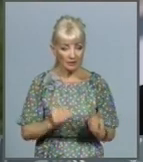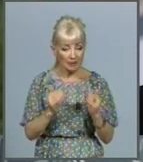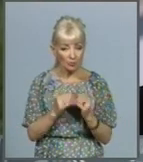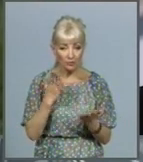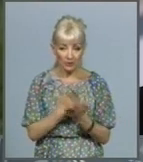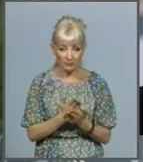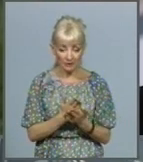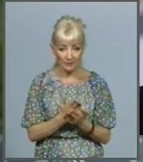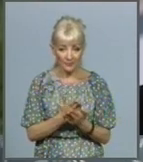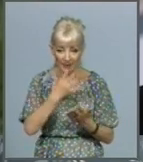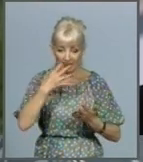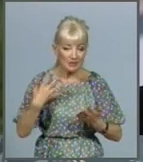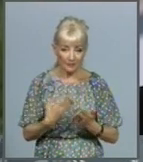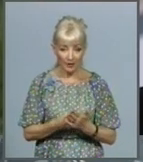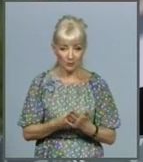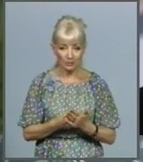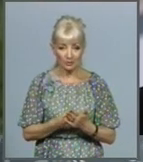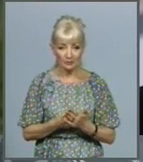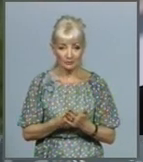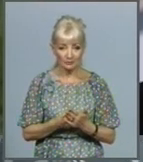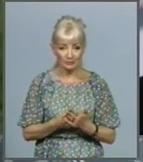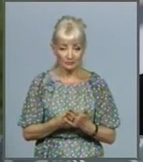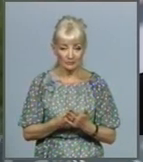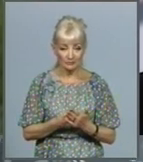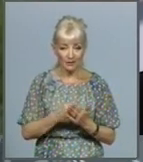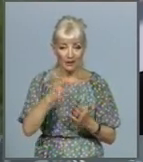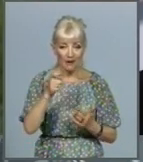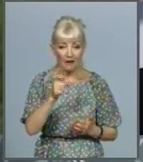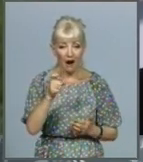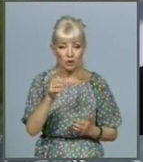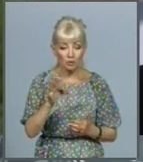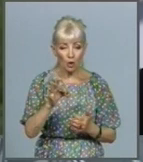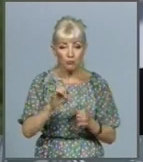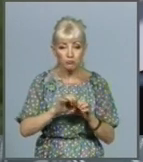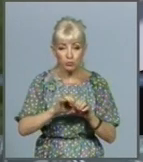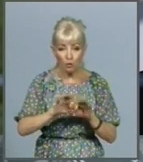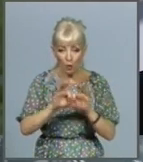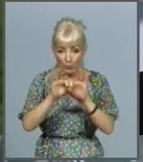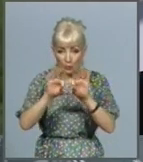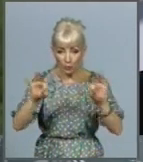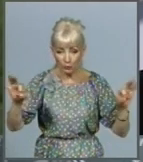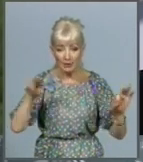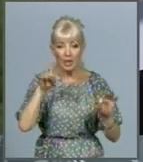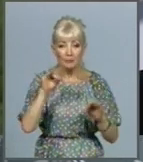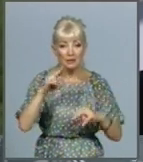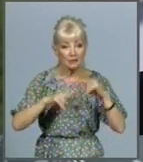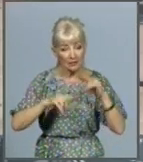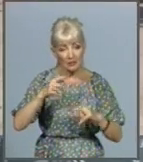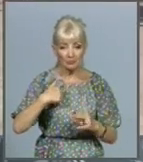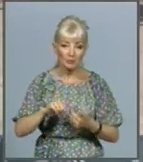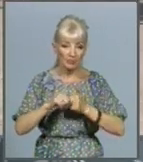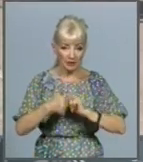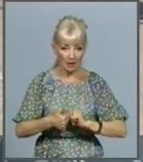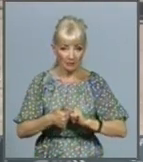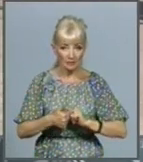газопроводи. При строительстві ми їх поміняємо. Тобто,